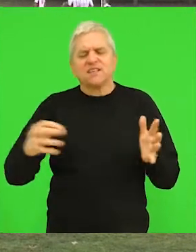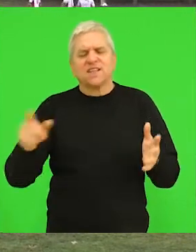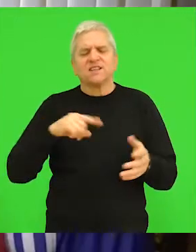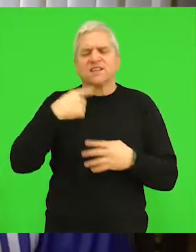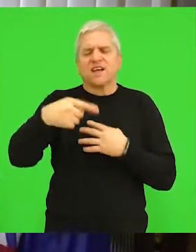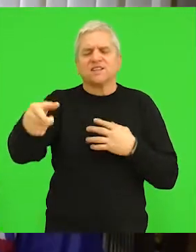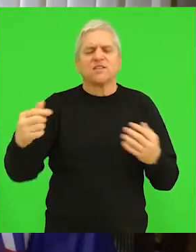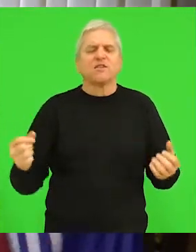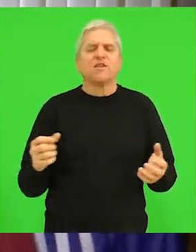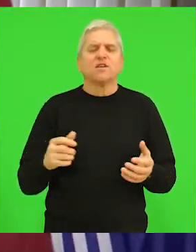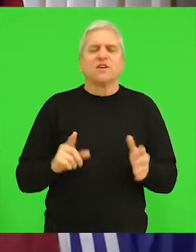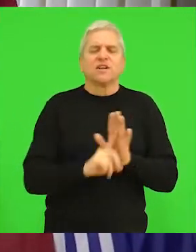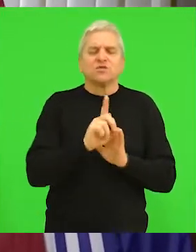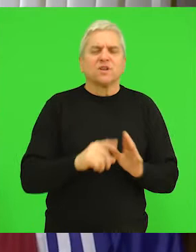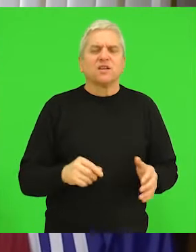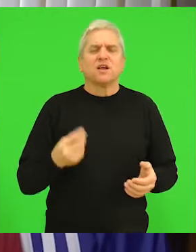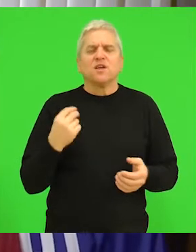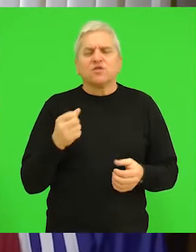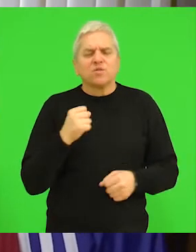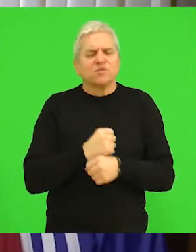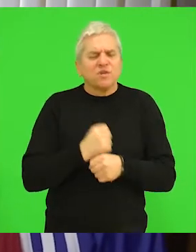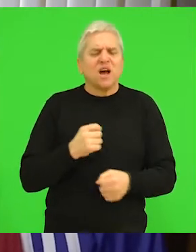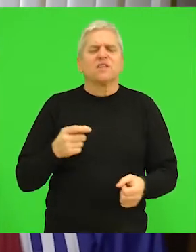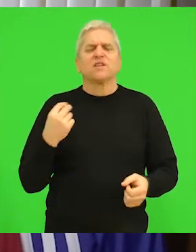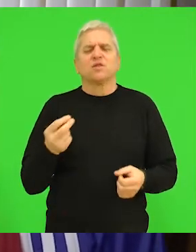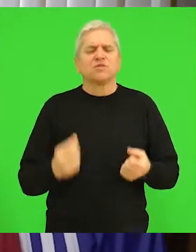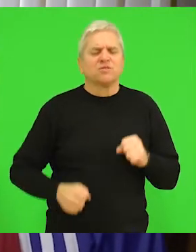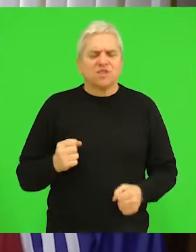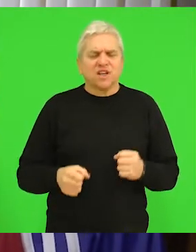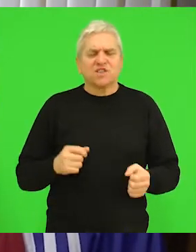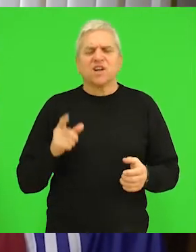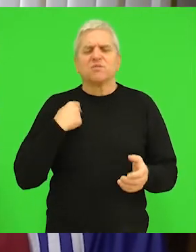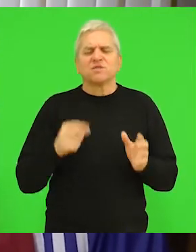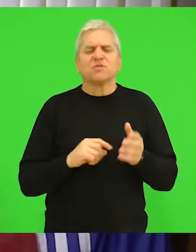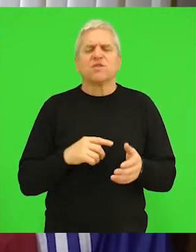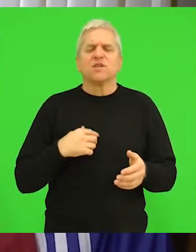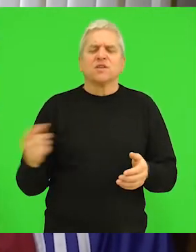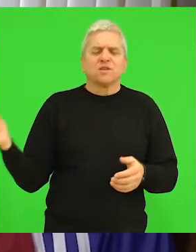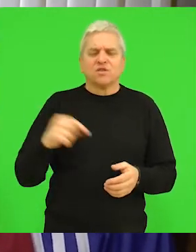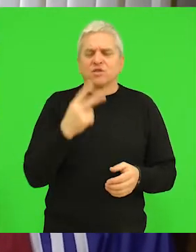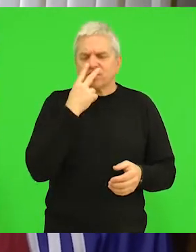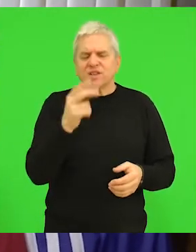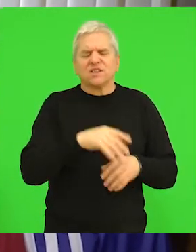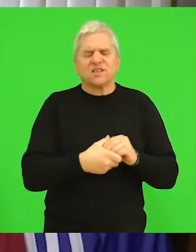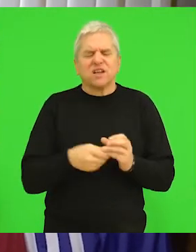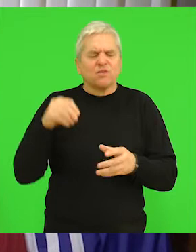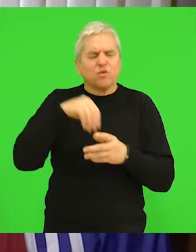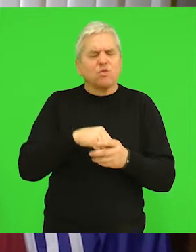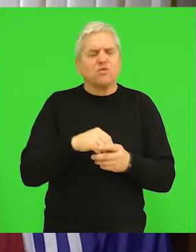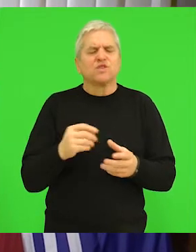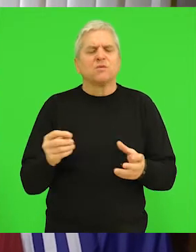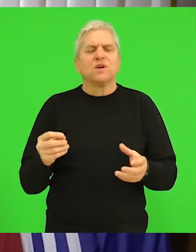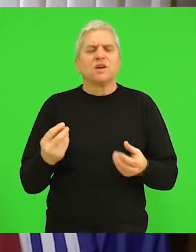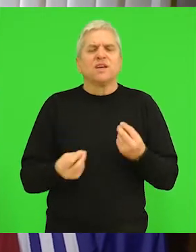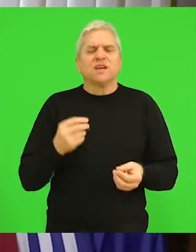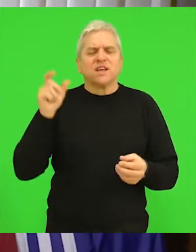sezone dobro smo radili dobro smo trčali dobro iznosimo trenutno to zadovoljan sam i prisutstvom samih igrača mogu da